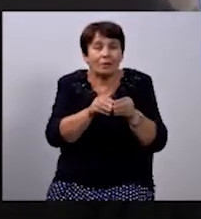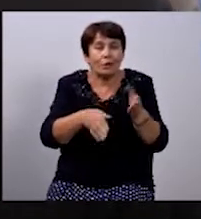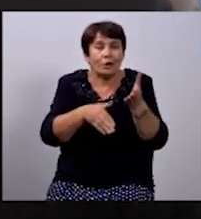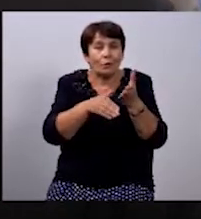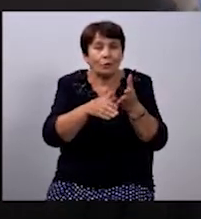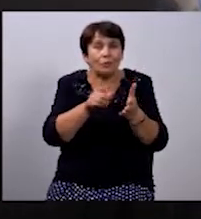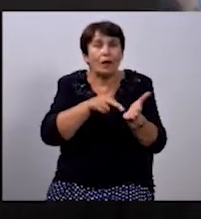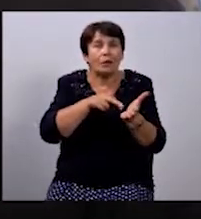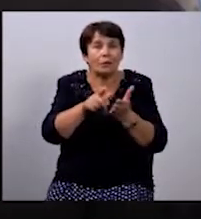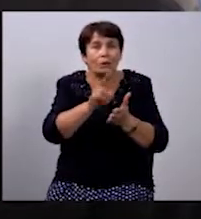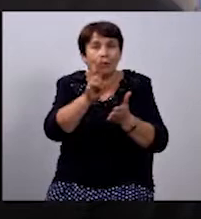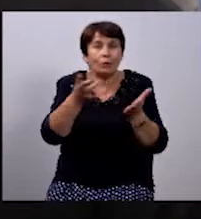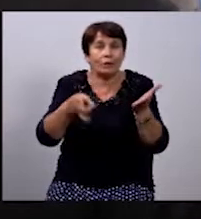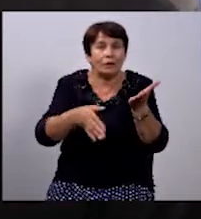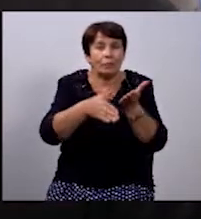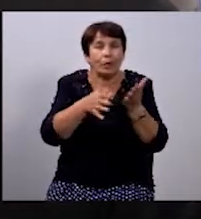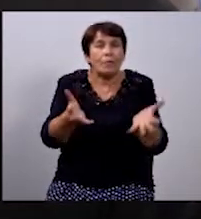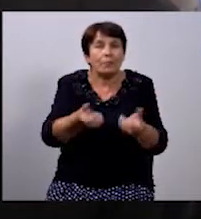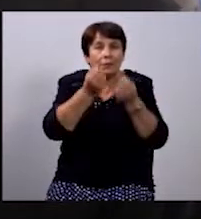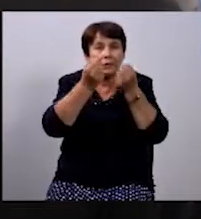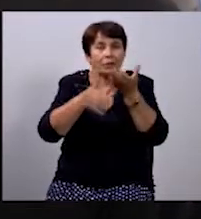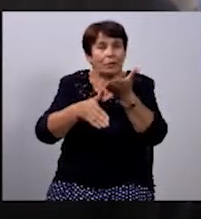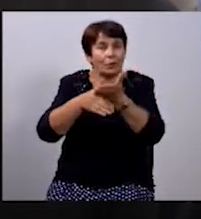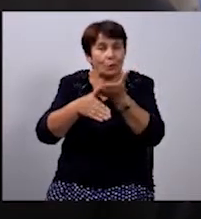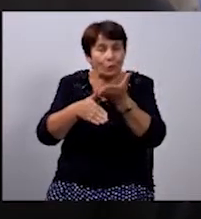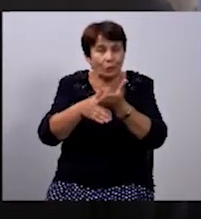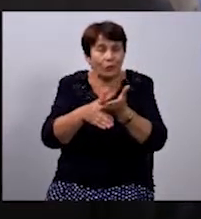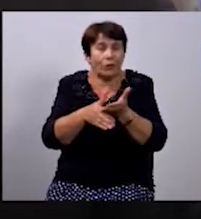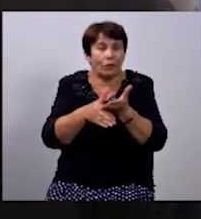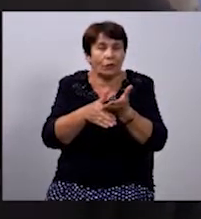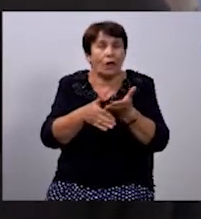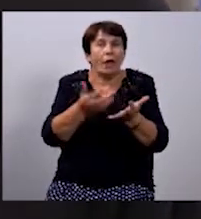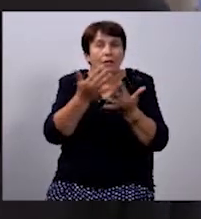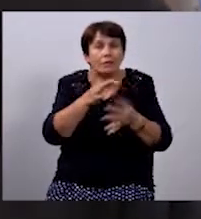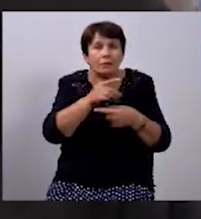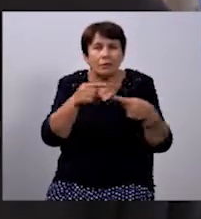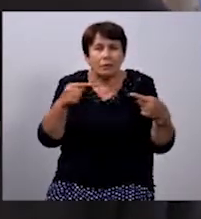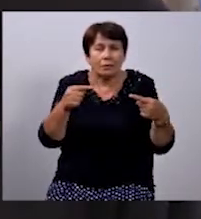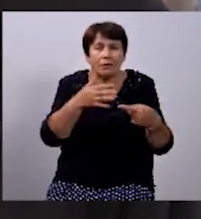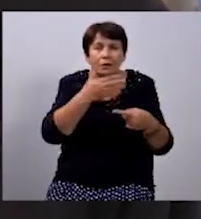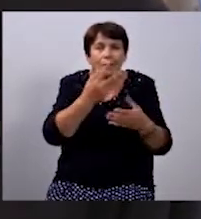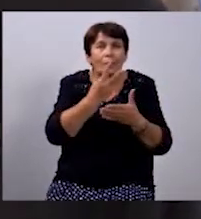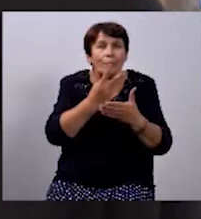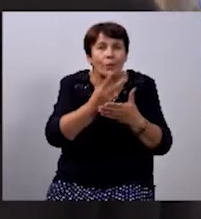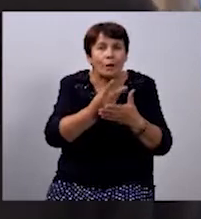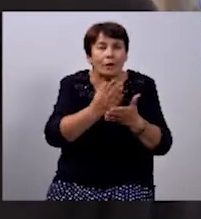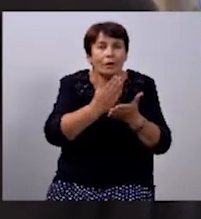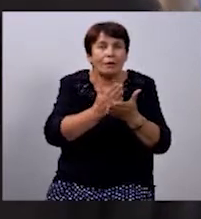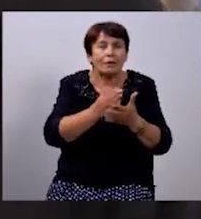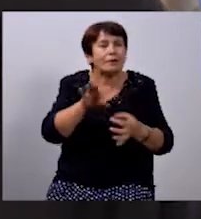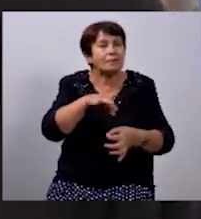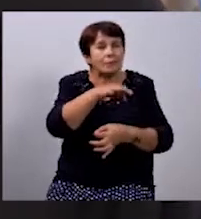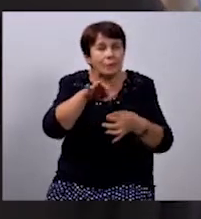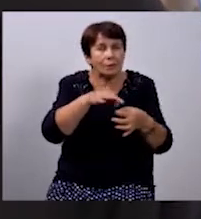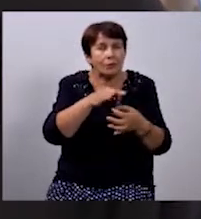маємо йти до тих, кому треба сьогодні підтримати, допомогти, бо в світі є різно. Ми маємо, бачимо, що є сироти,